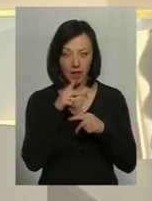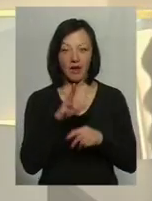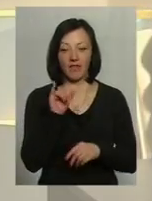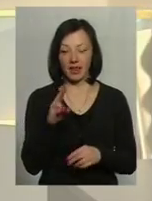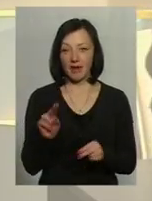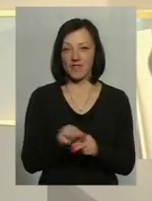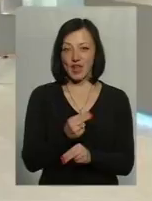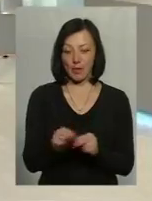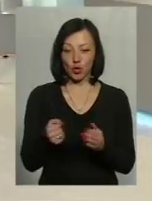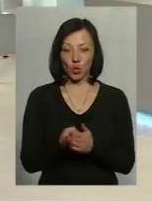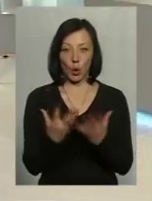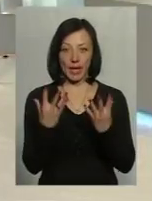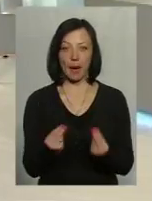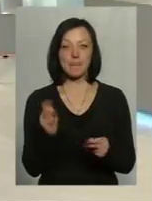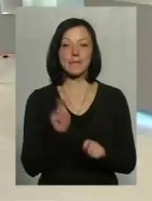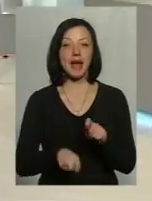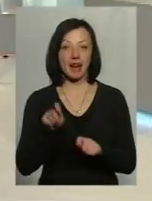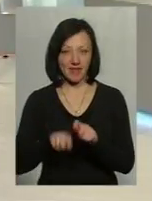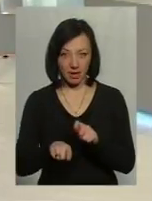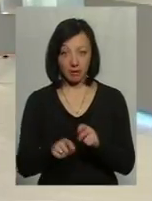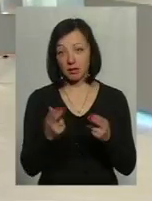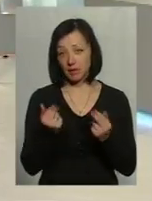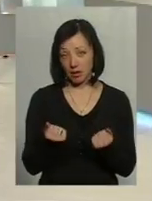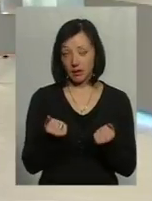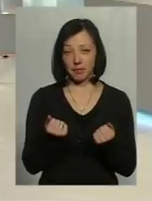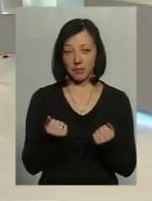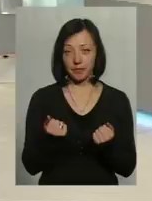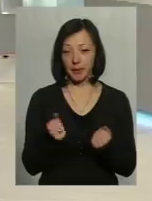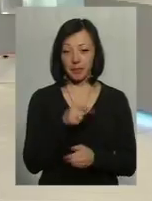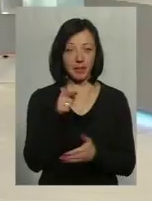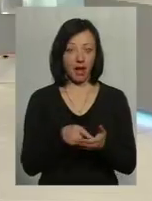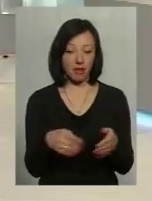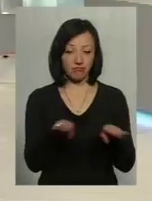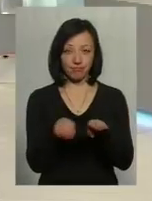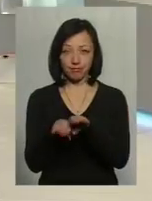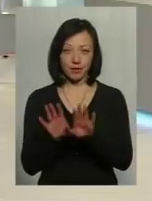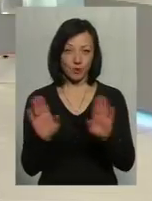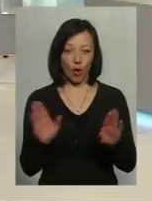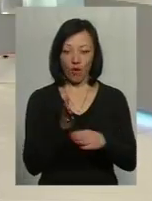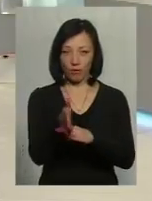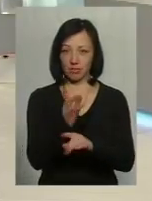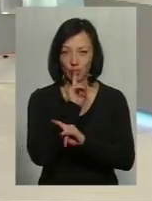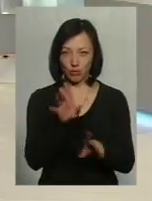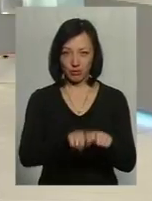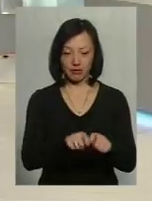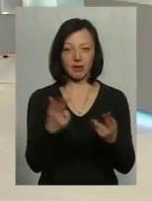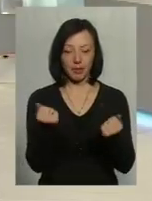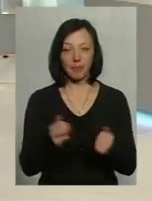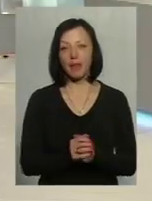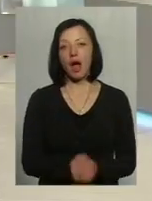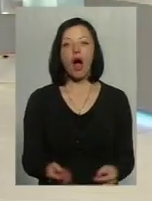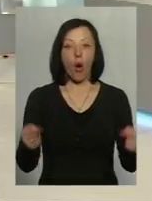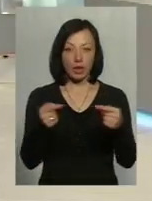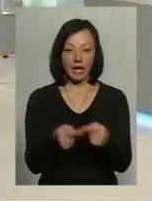він виправить до моменту перевірки всі питання свої закриє, не питання, і ніхто до нього в гості не ходить. Конкретний приклад.